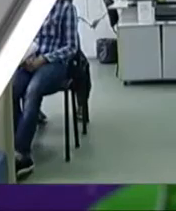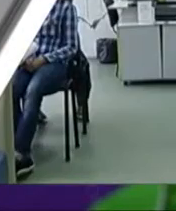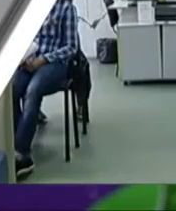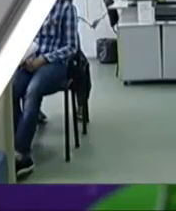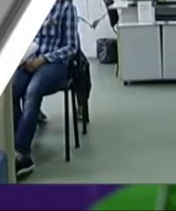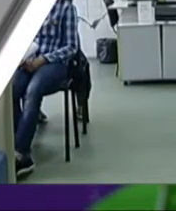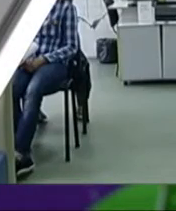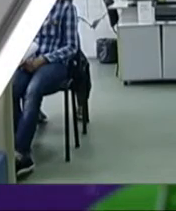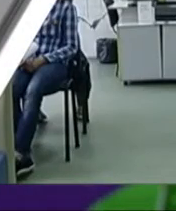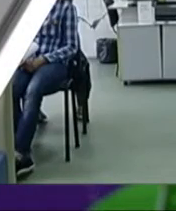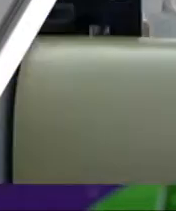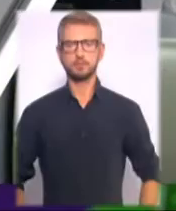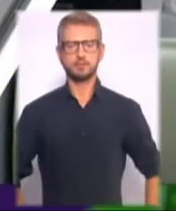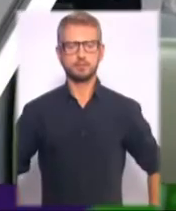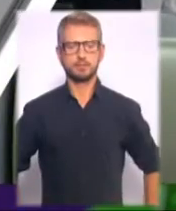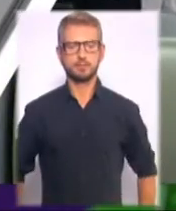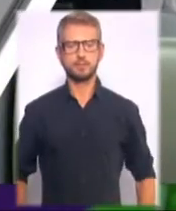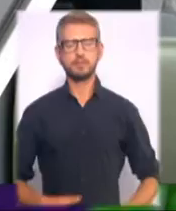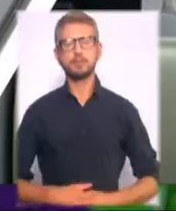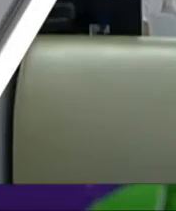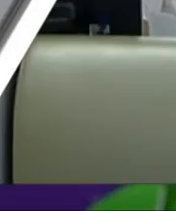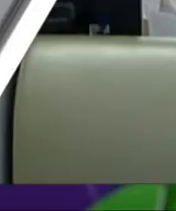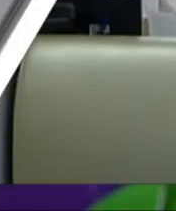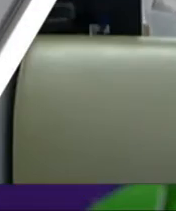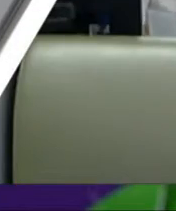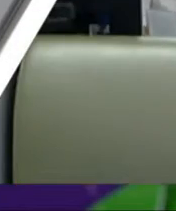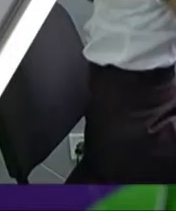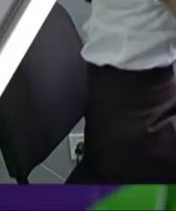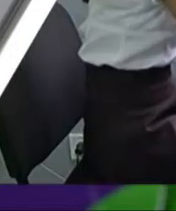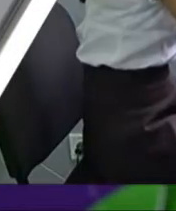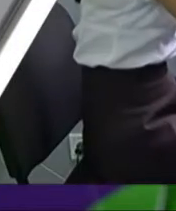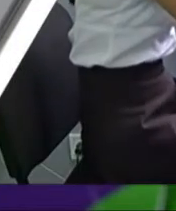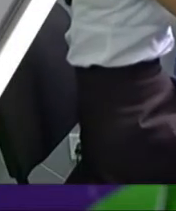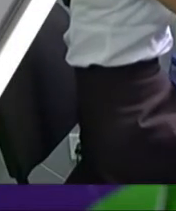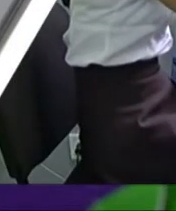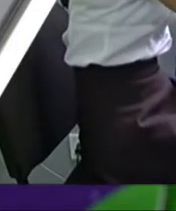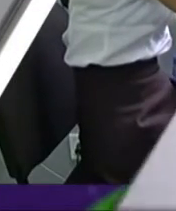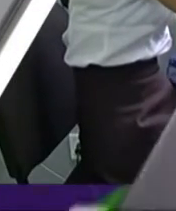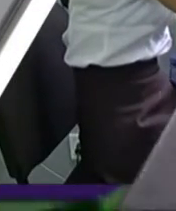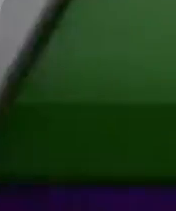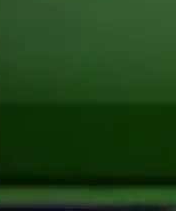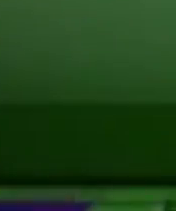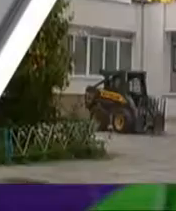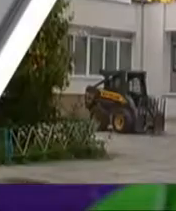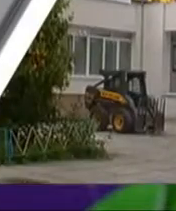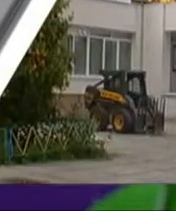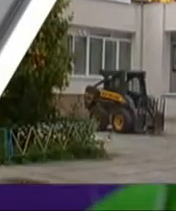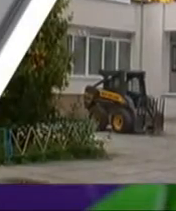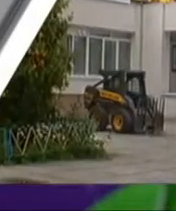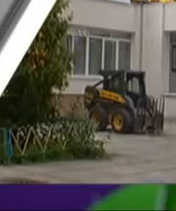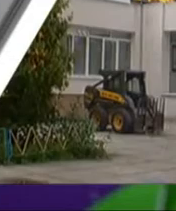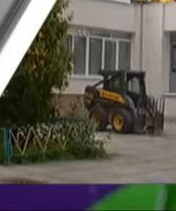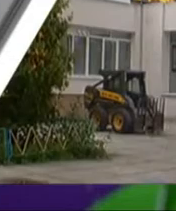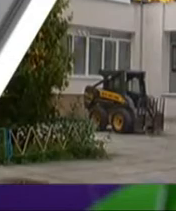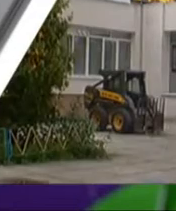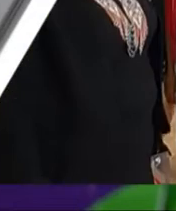незабаром можна буде в центрах комунального сервісу. Нову ініціативу анонсували в ГІОЦ. На фініші